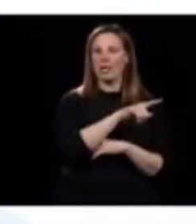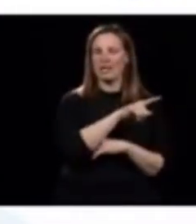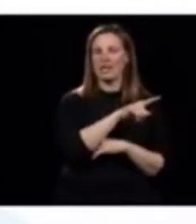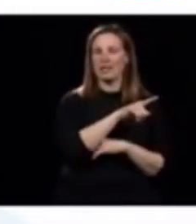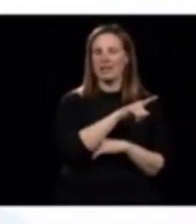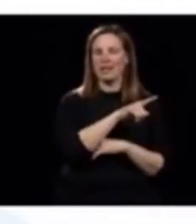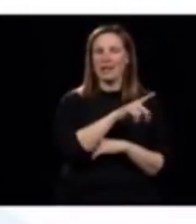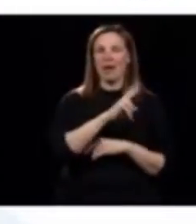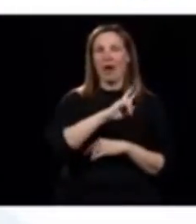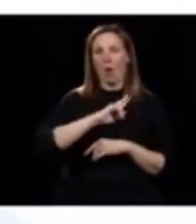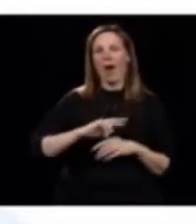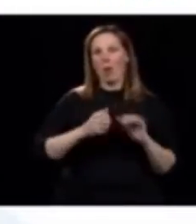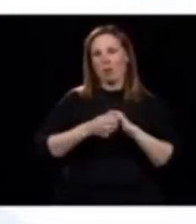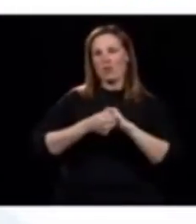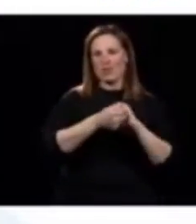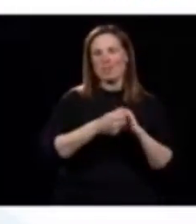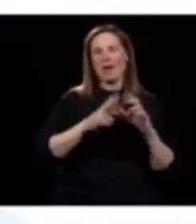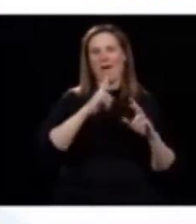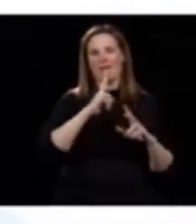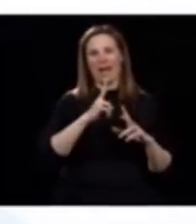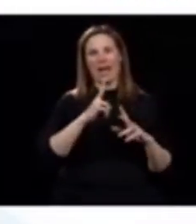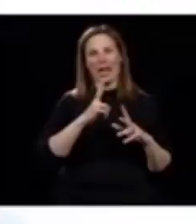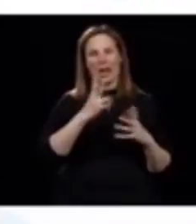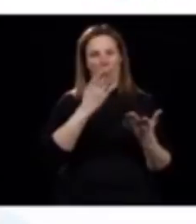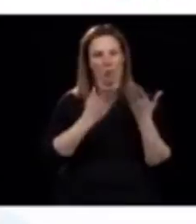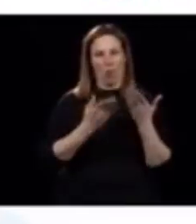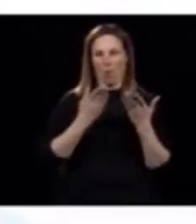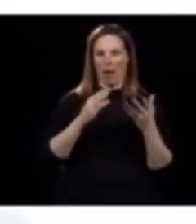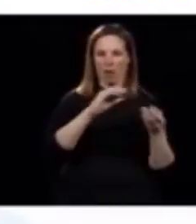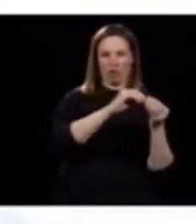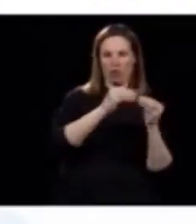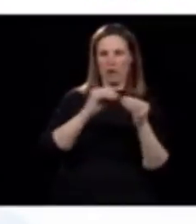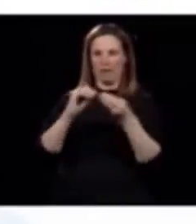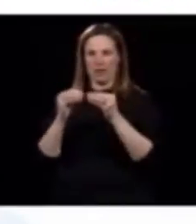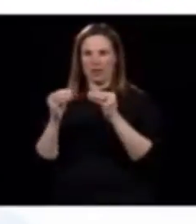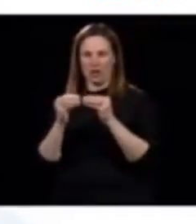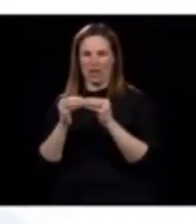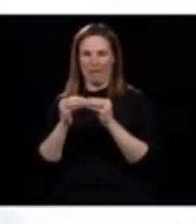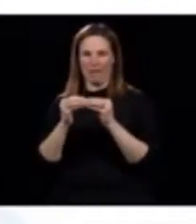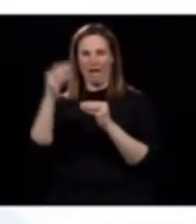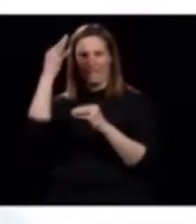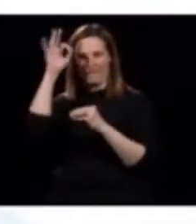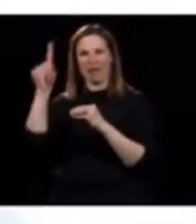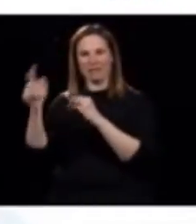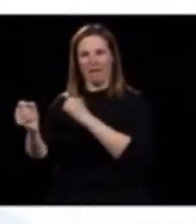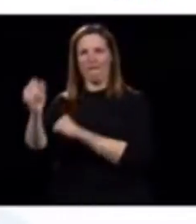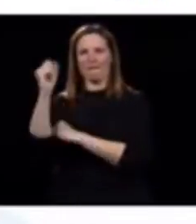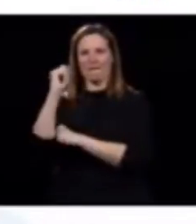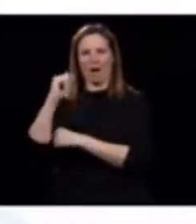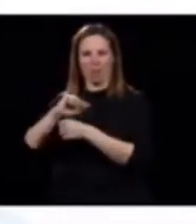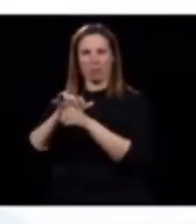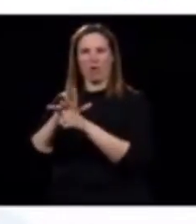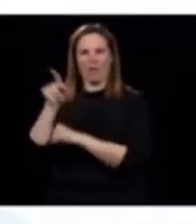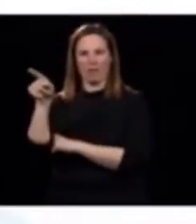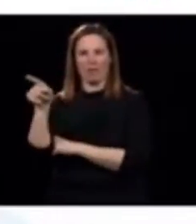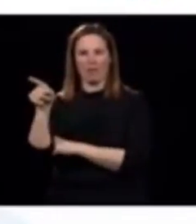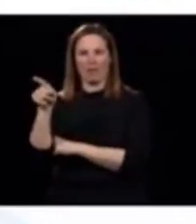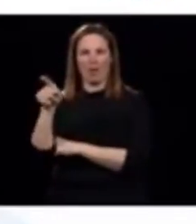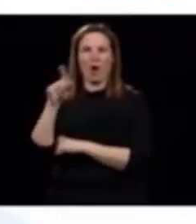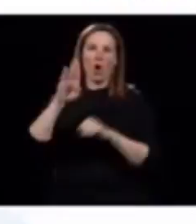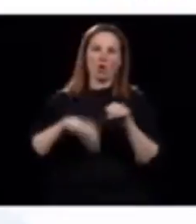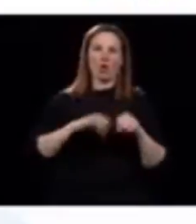surprenant de voir qu'il y a beaucoup plus de proportions gardées en France qu'au Royaume-Uni. Mais il a une question aussi